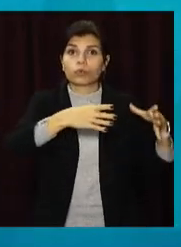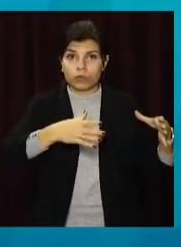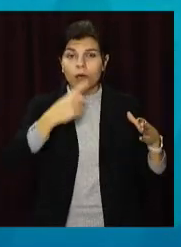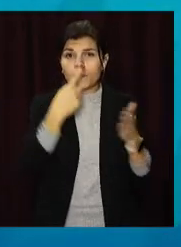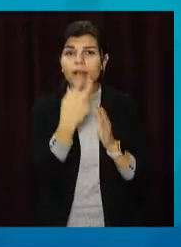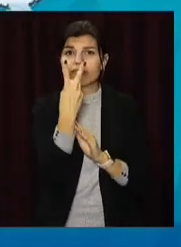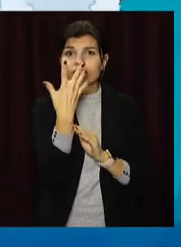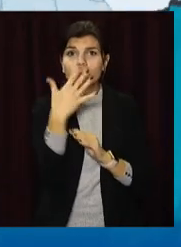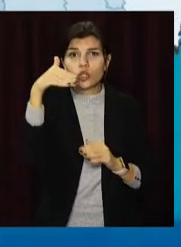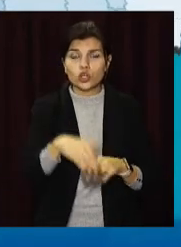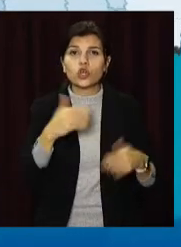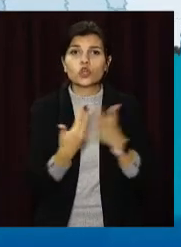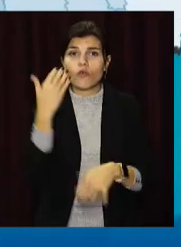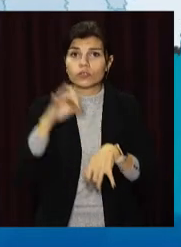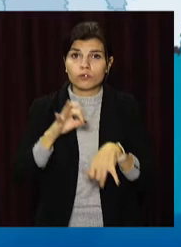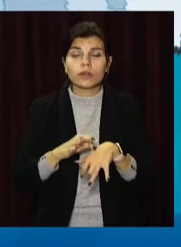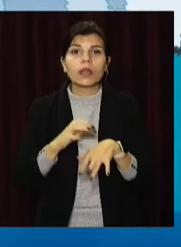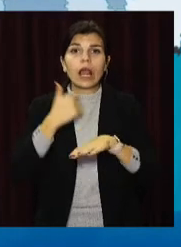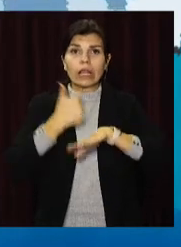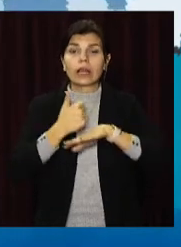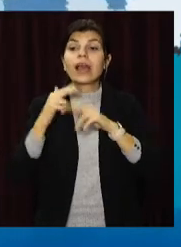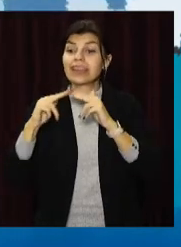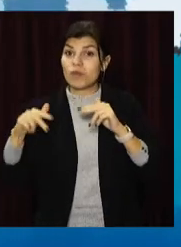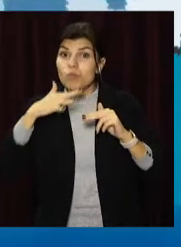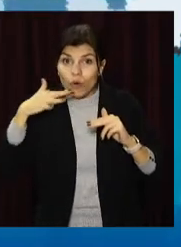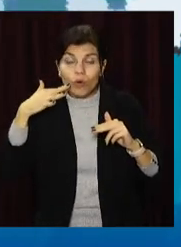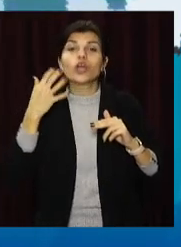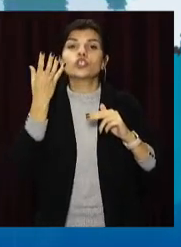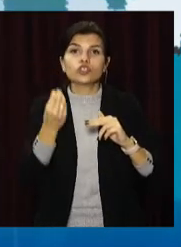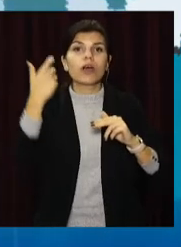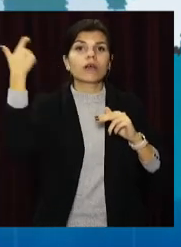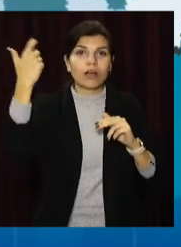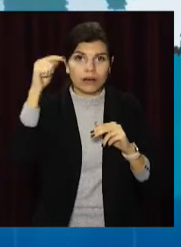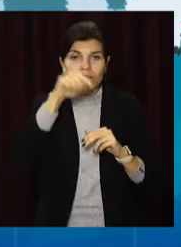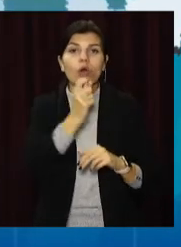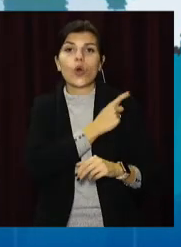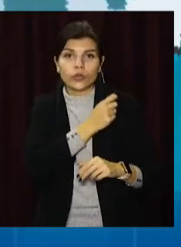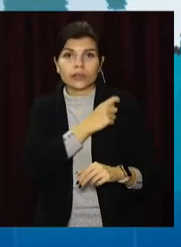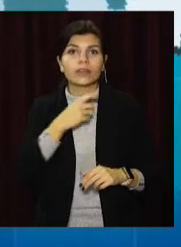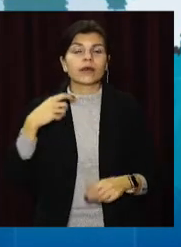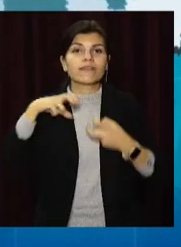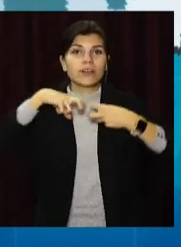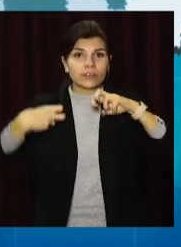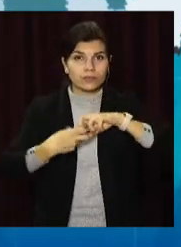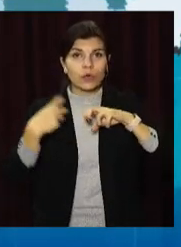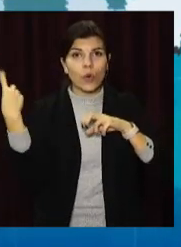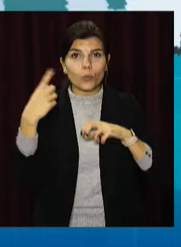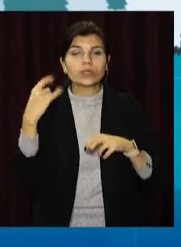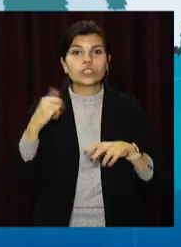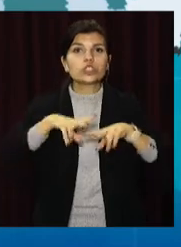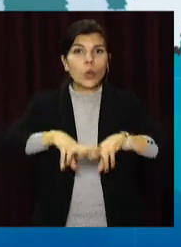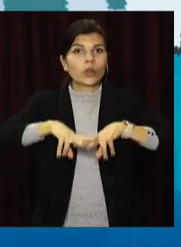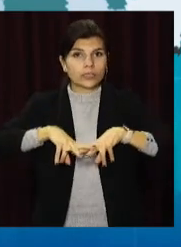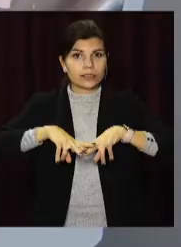25 тисяч нових захворілих. Лідирують, окрім Дніпропетровщини, Харківська, Одеська, Івано-Франківська області та